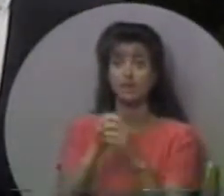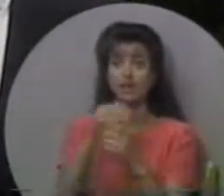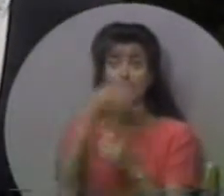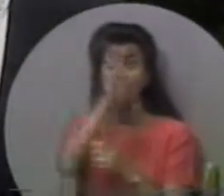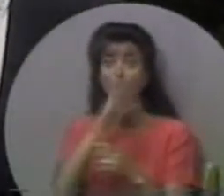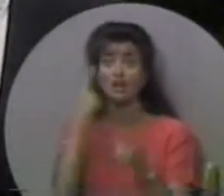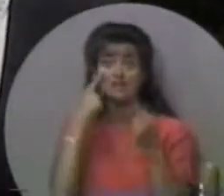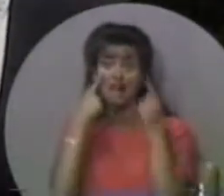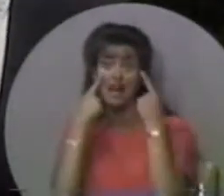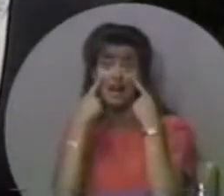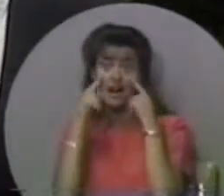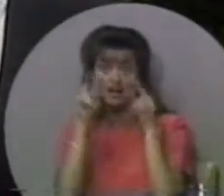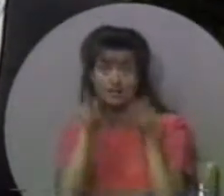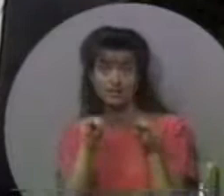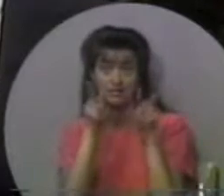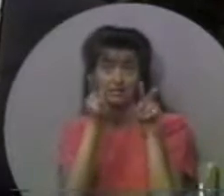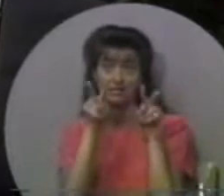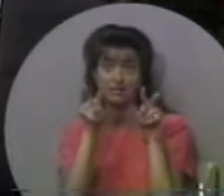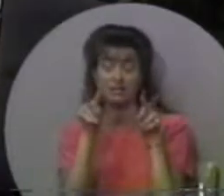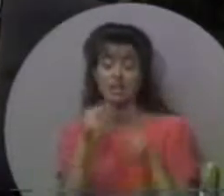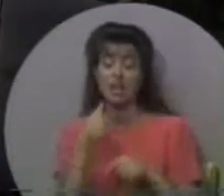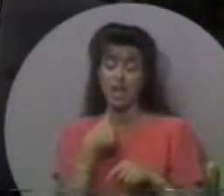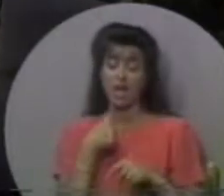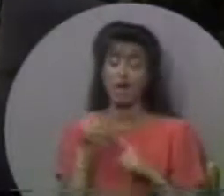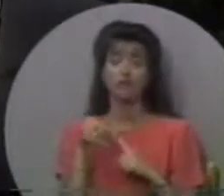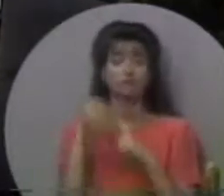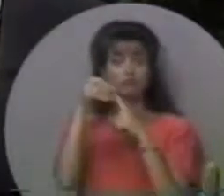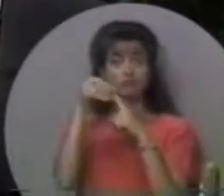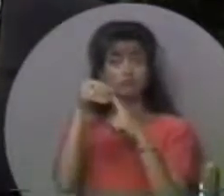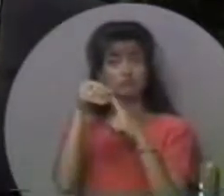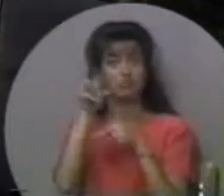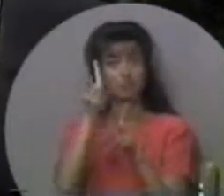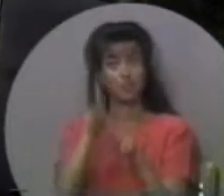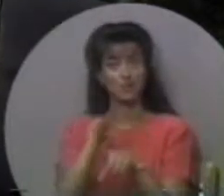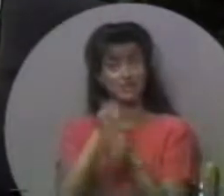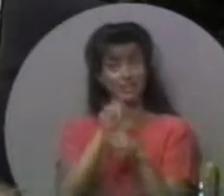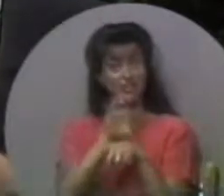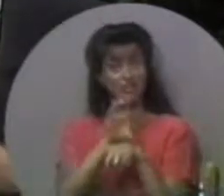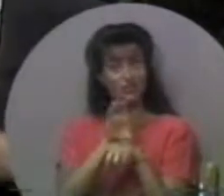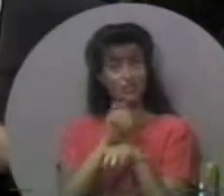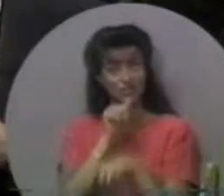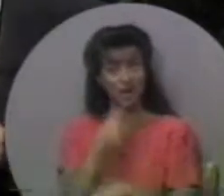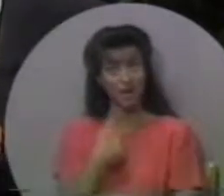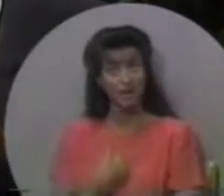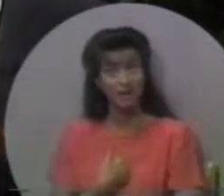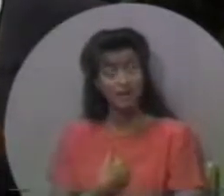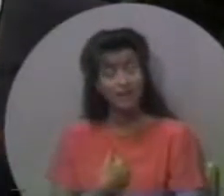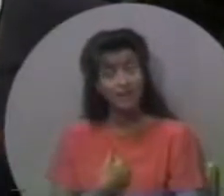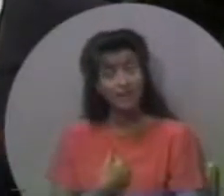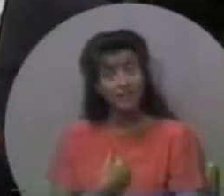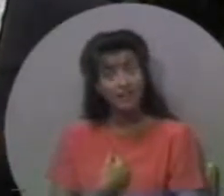в Божих очах, чи я член, зокрема, в тілі?